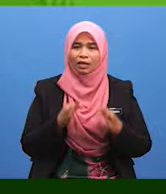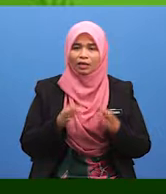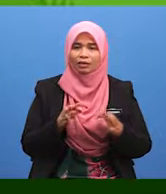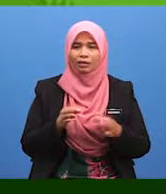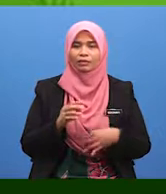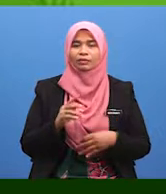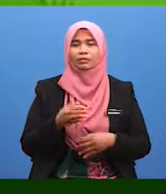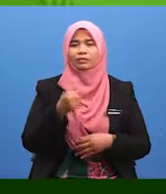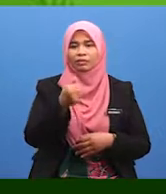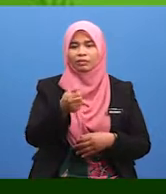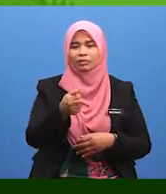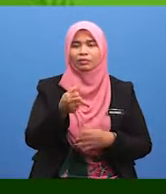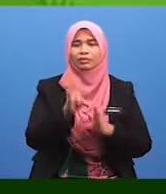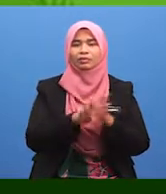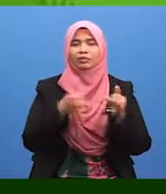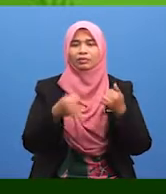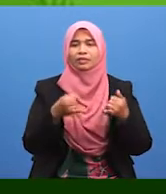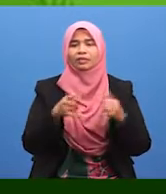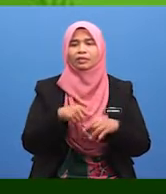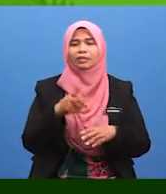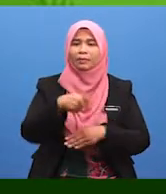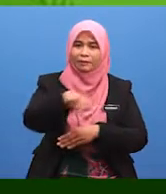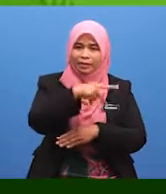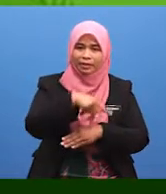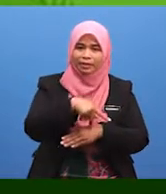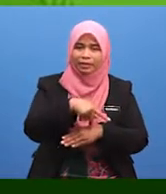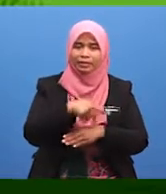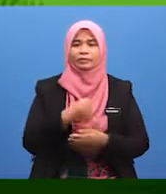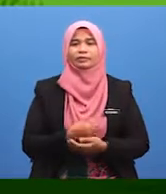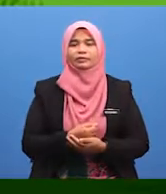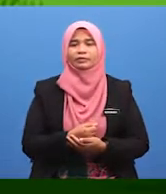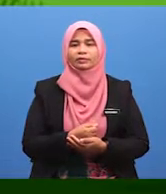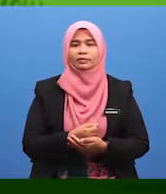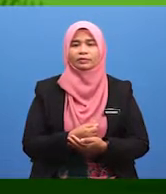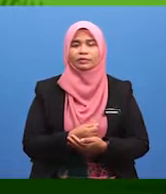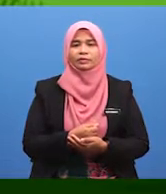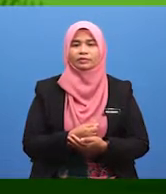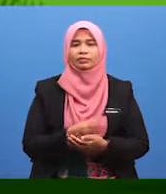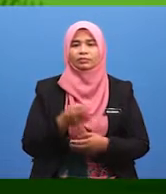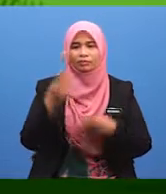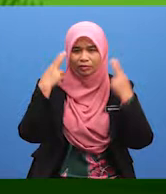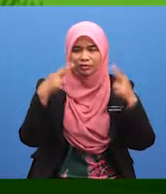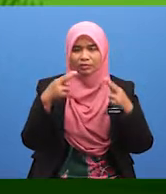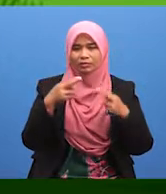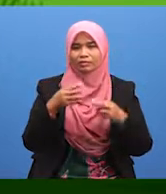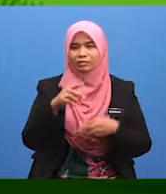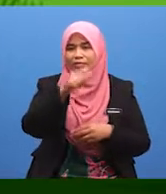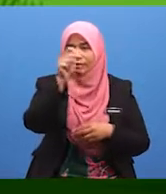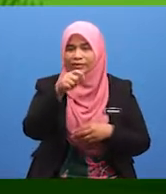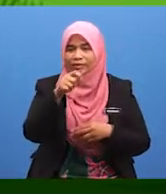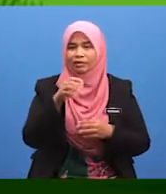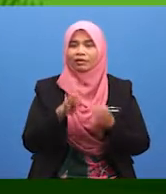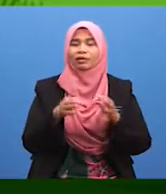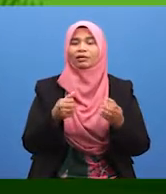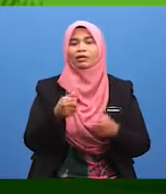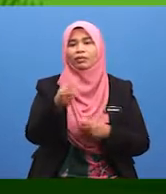kiranya kamu bermain di padang, dan perasaan lausas. Saya tanya pada kamu, kiranya